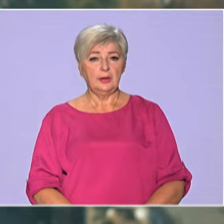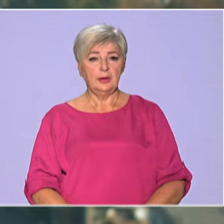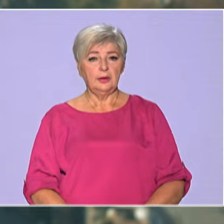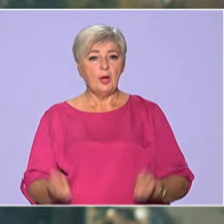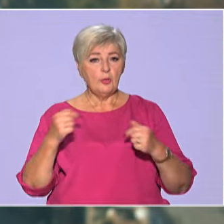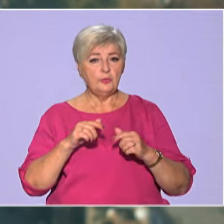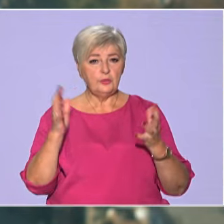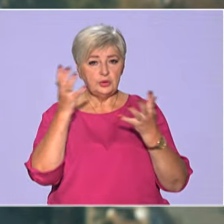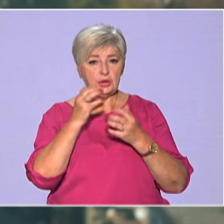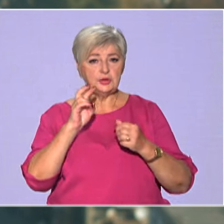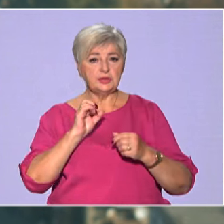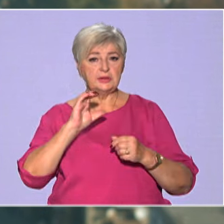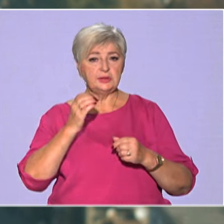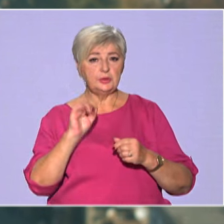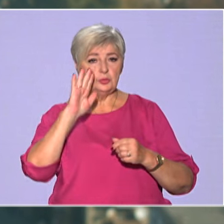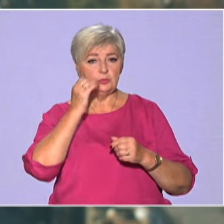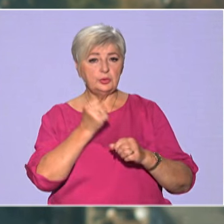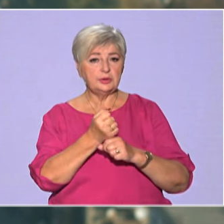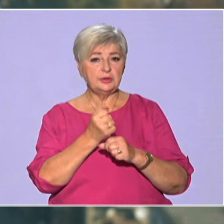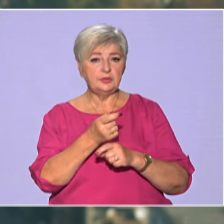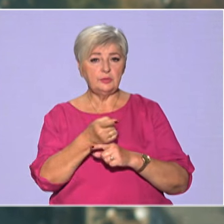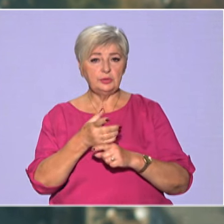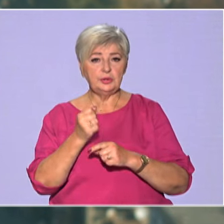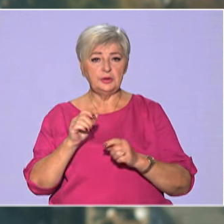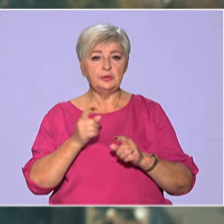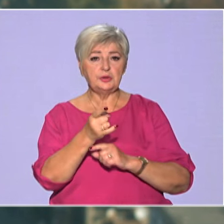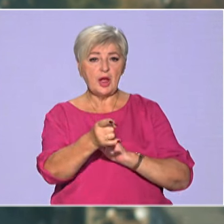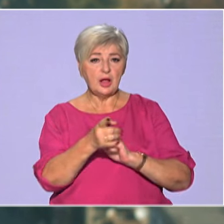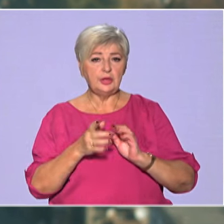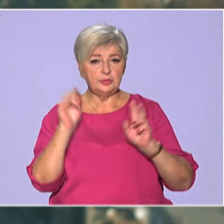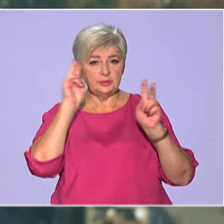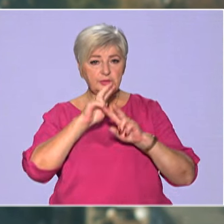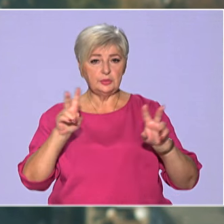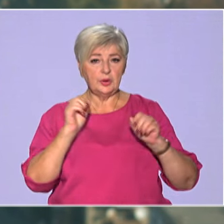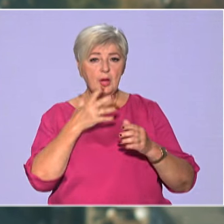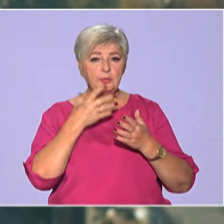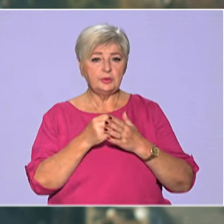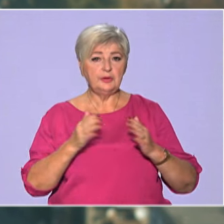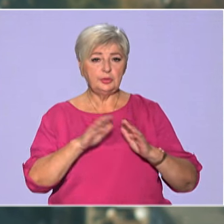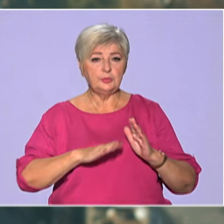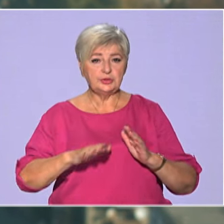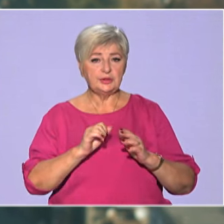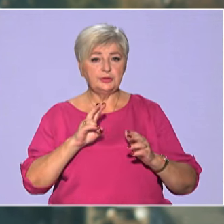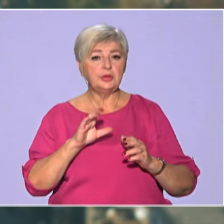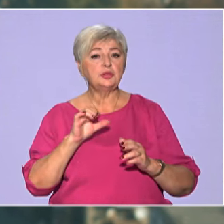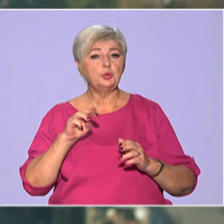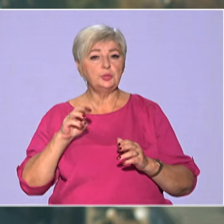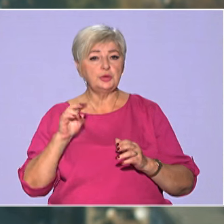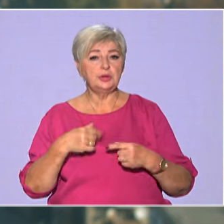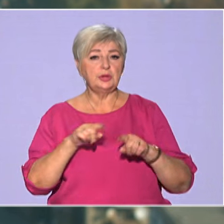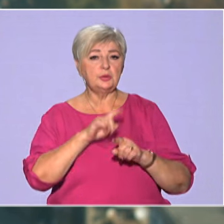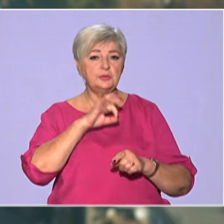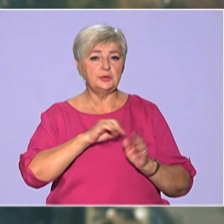В ніч на середу ворог завдав удару ракетою невстановленого типу по приватному сектору на Сумщині. Також використав